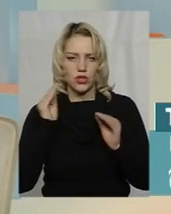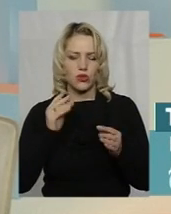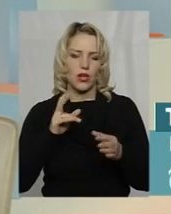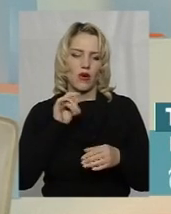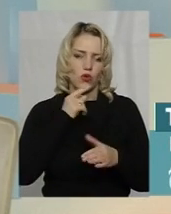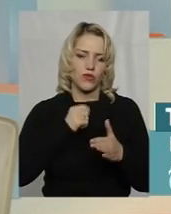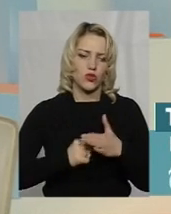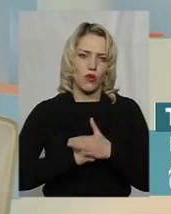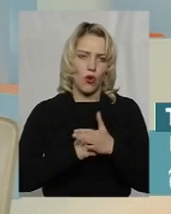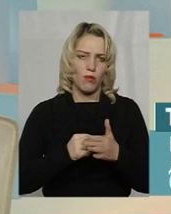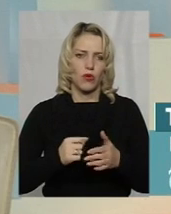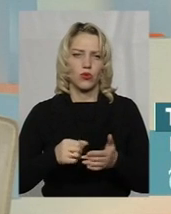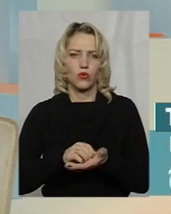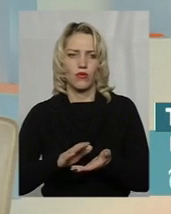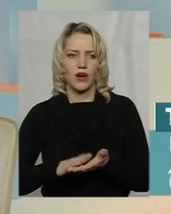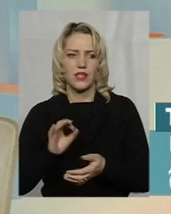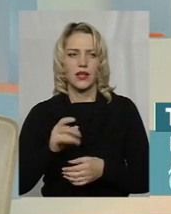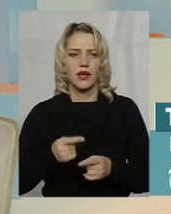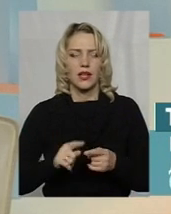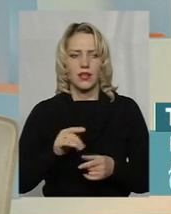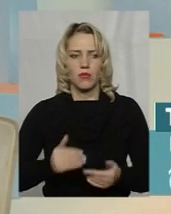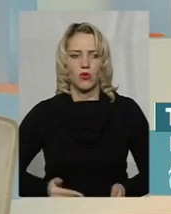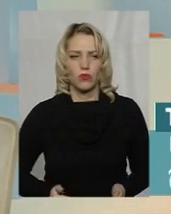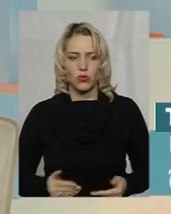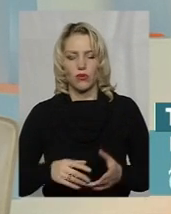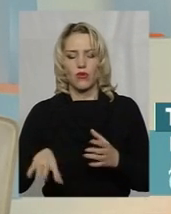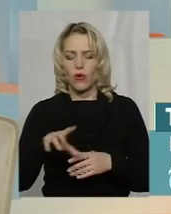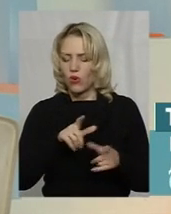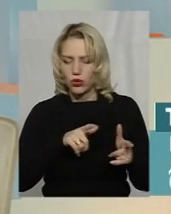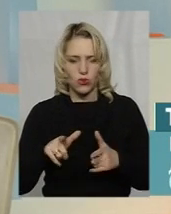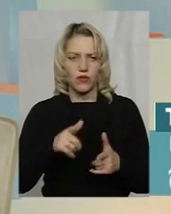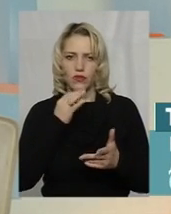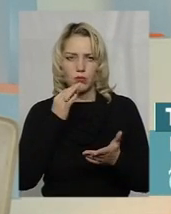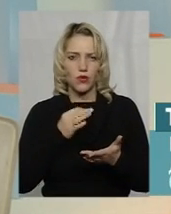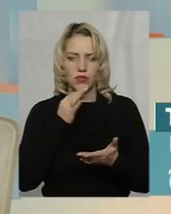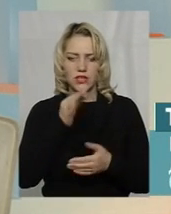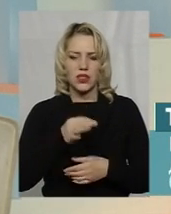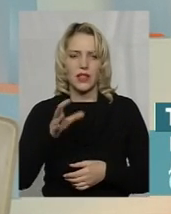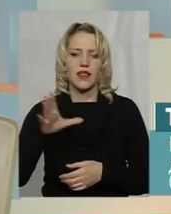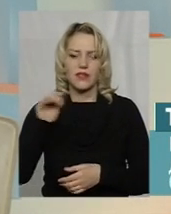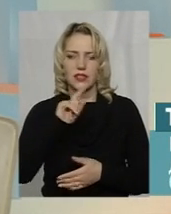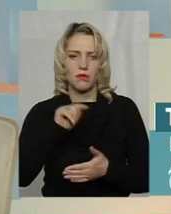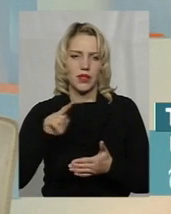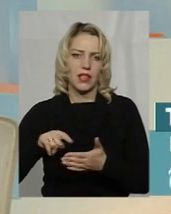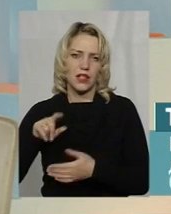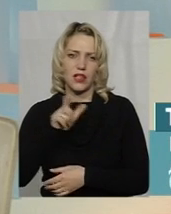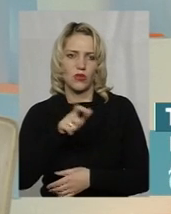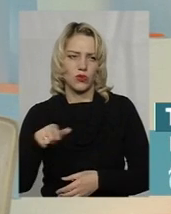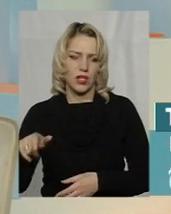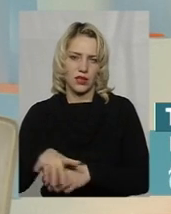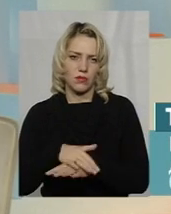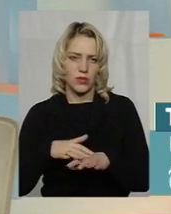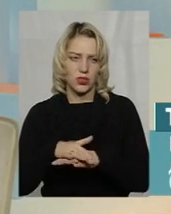оборгантування, безпекове оборгантування, екологічне оборгантування будуть готові відповісти на всі питання у мешканців 30-кілометрової зони, у мешканців